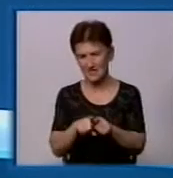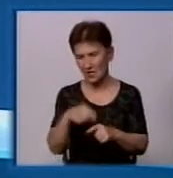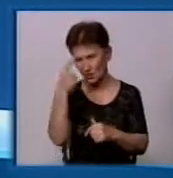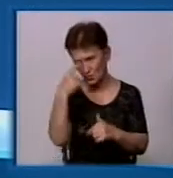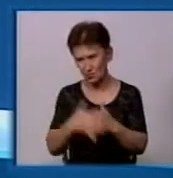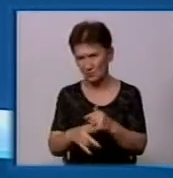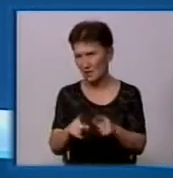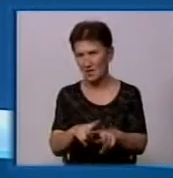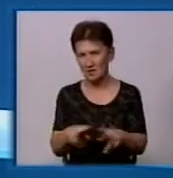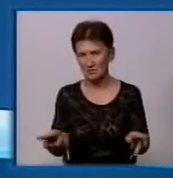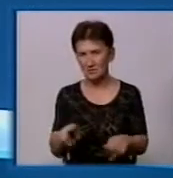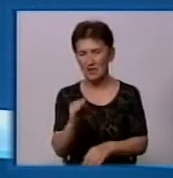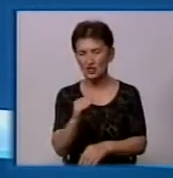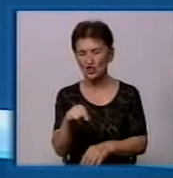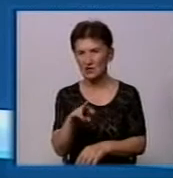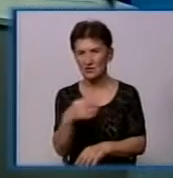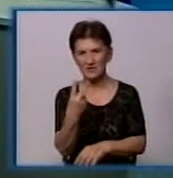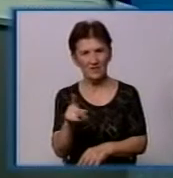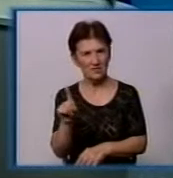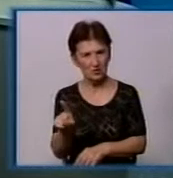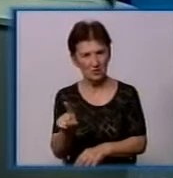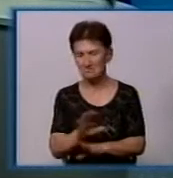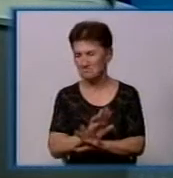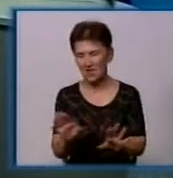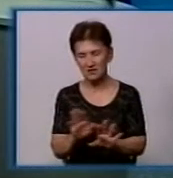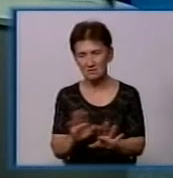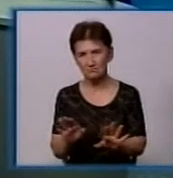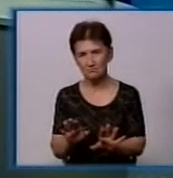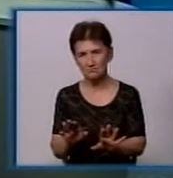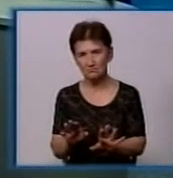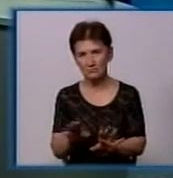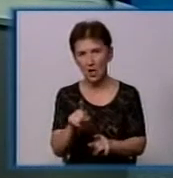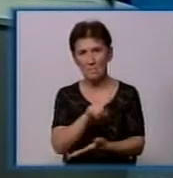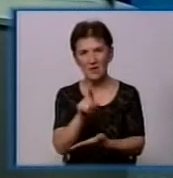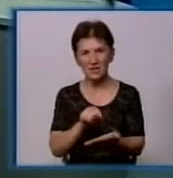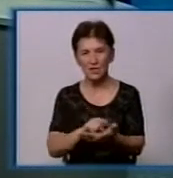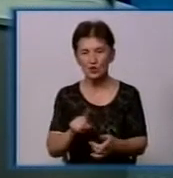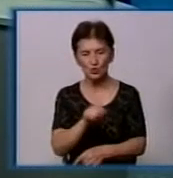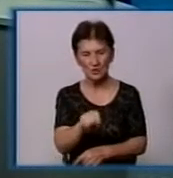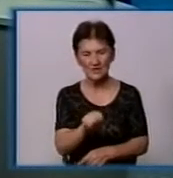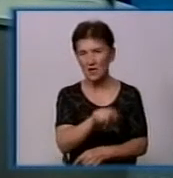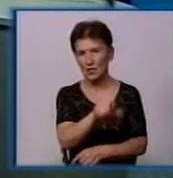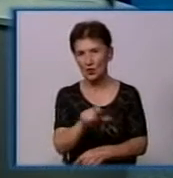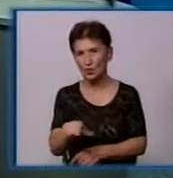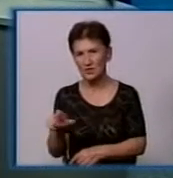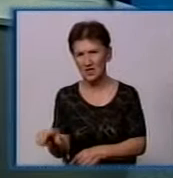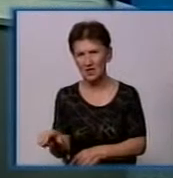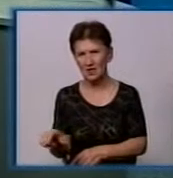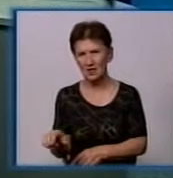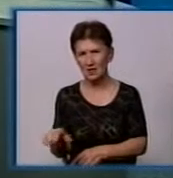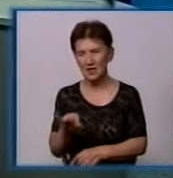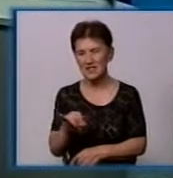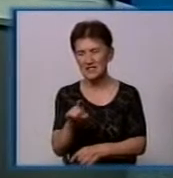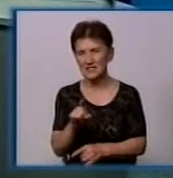це те саме «Жадова-21», де… Ні. Ні? Ні. А питання в тому, що ці люди з ОСББ «Переможець-21» в рівні